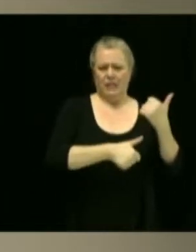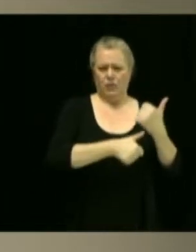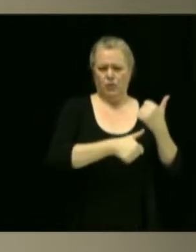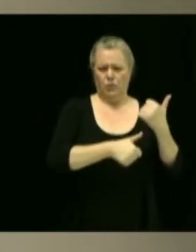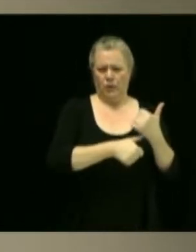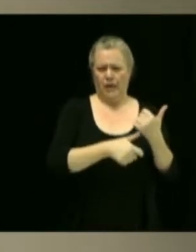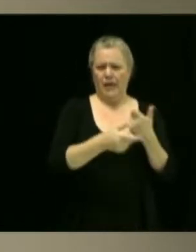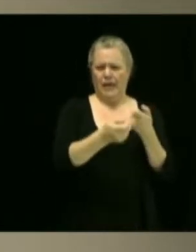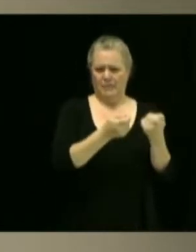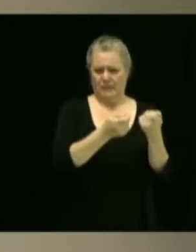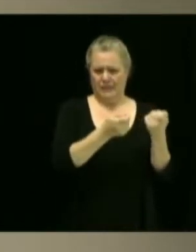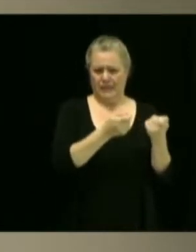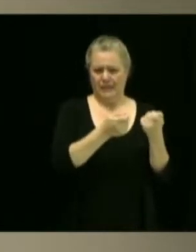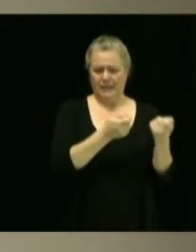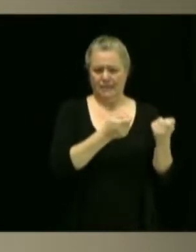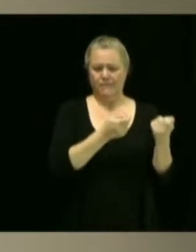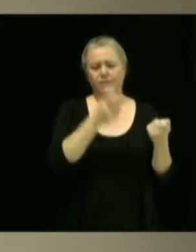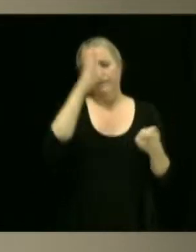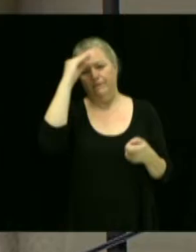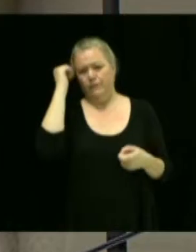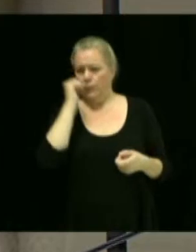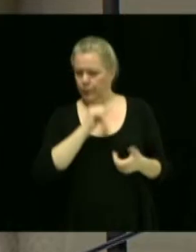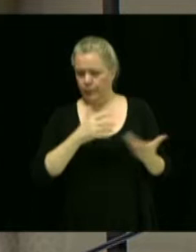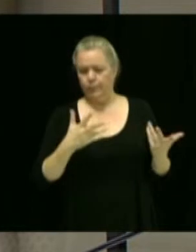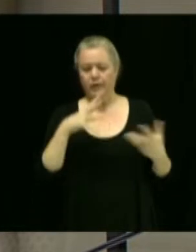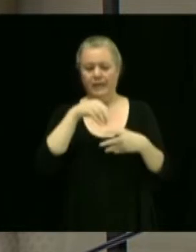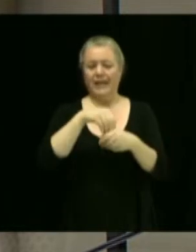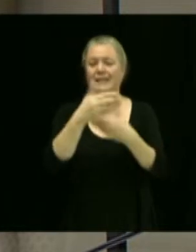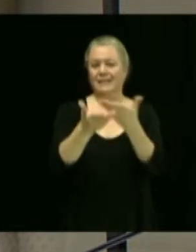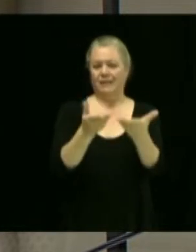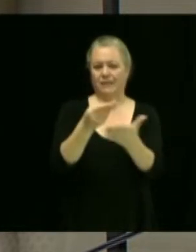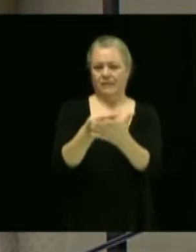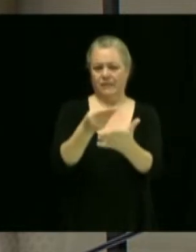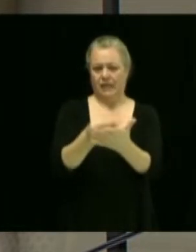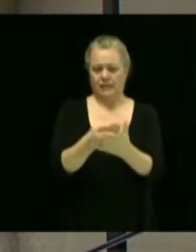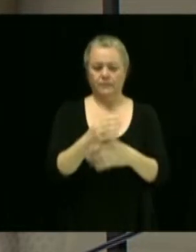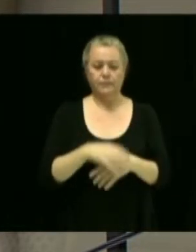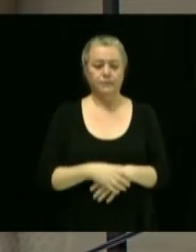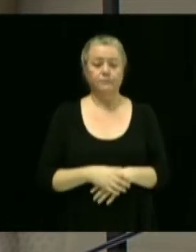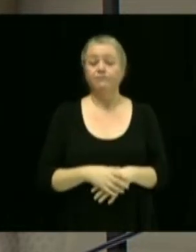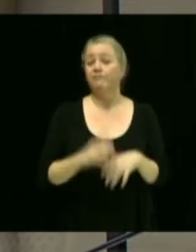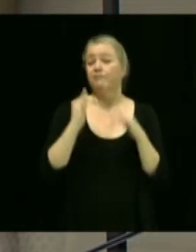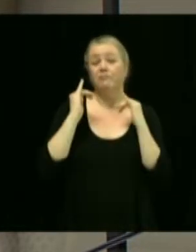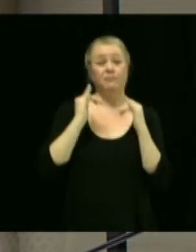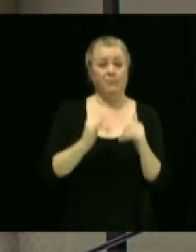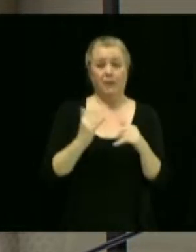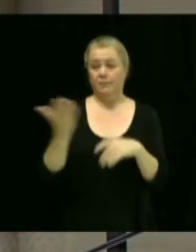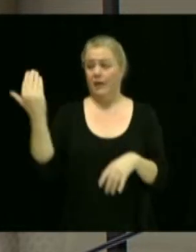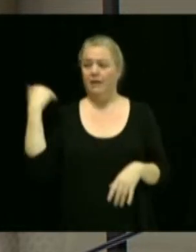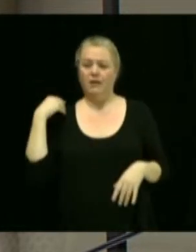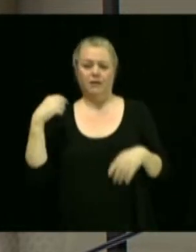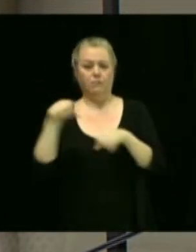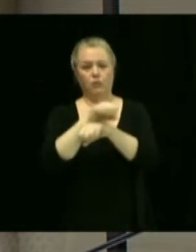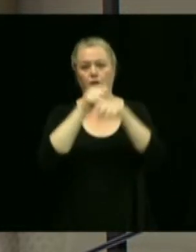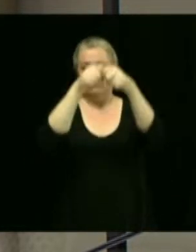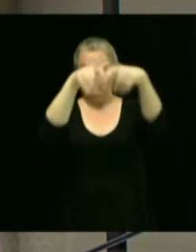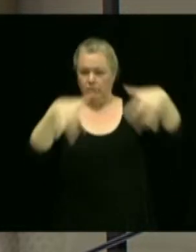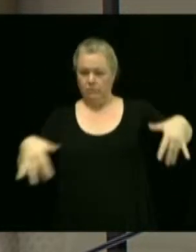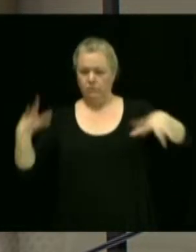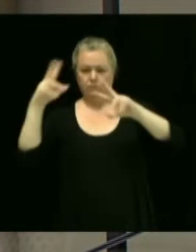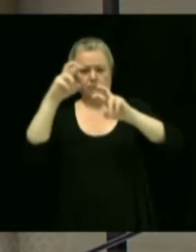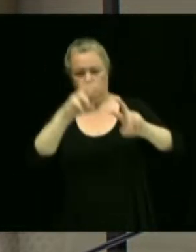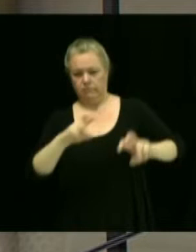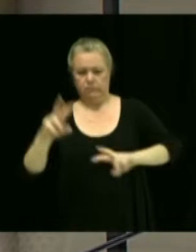sein du service des finances. En toujours découlant du dernier diagnostic organisationnel où il y eu une recommandation de procéder à la